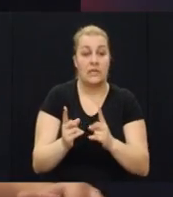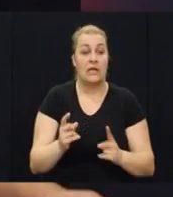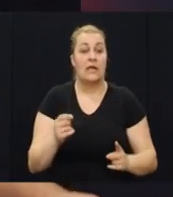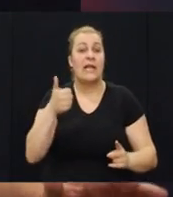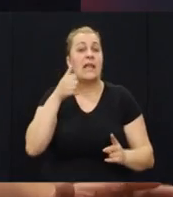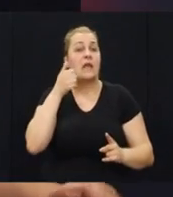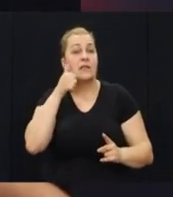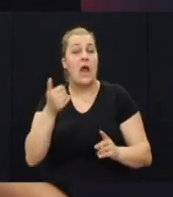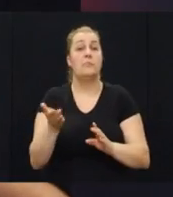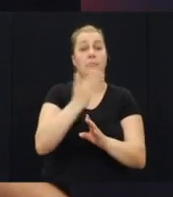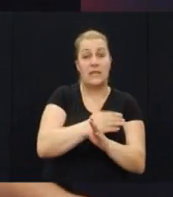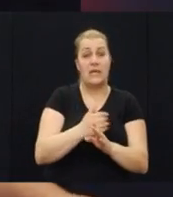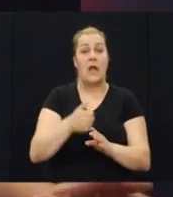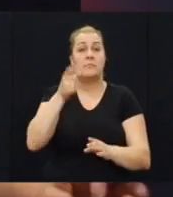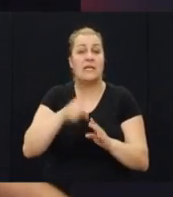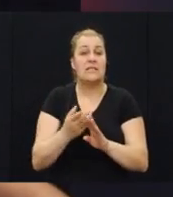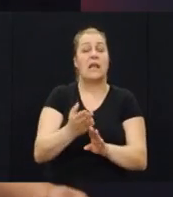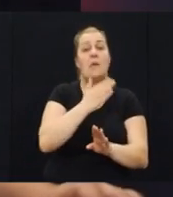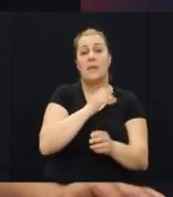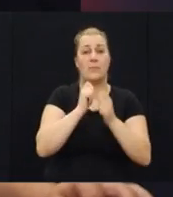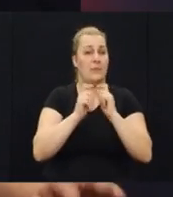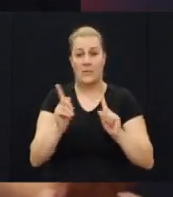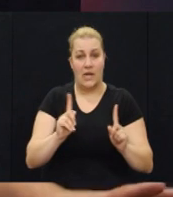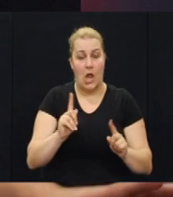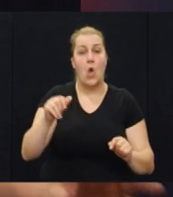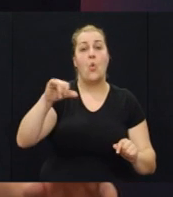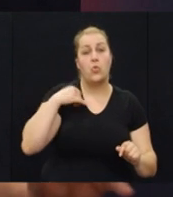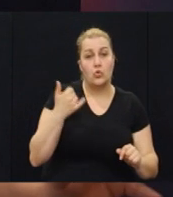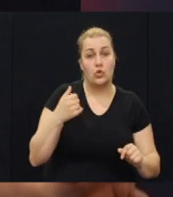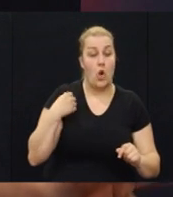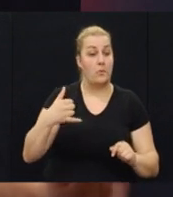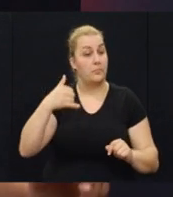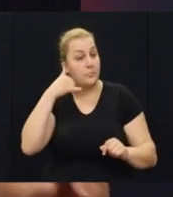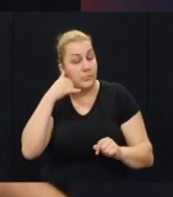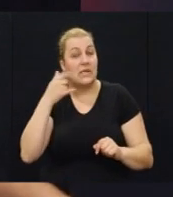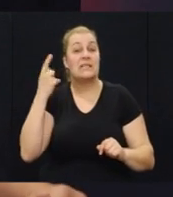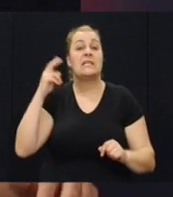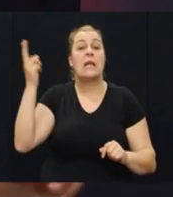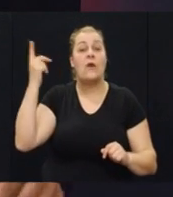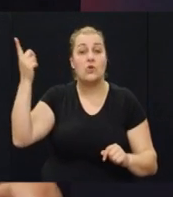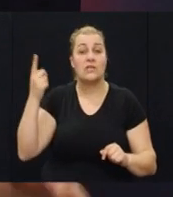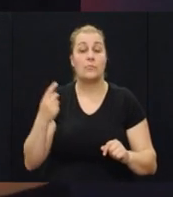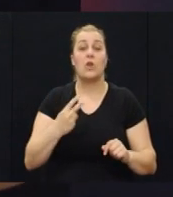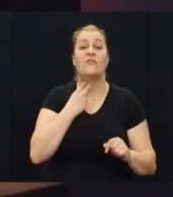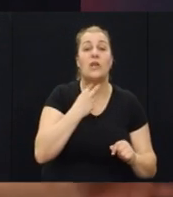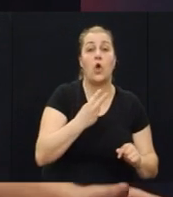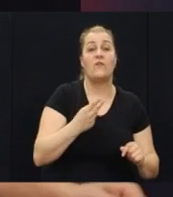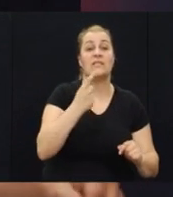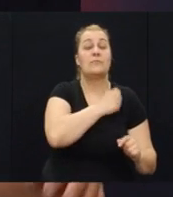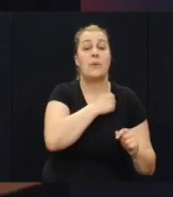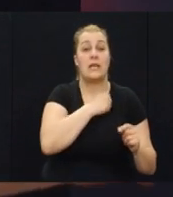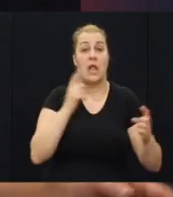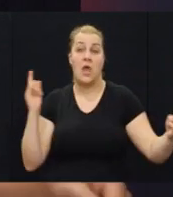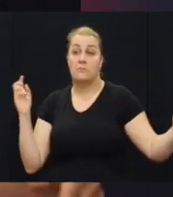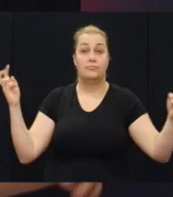nema to dan prije misec dana prije pripreme ovo ono. Ujutro zove ova iz Slavonskog broda, ova iz Vinkovaca, ova